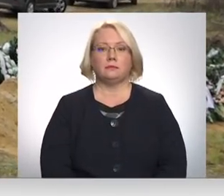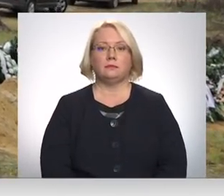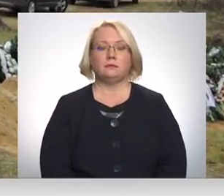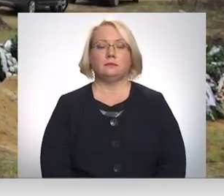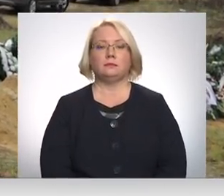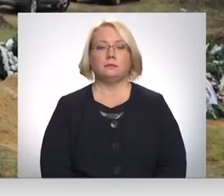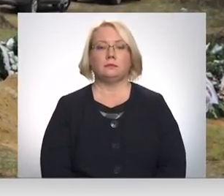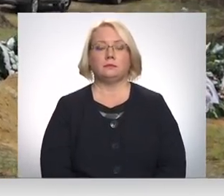Aleksandrs Fedotovs, LRT+.